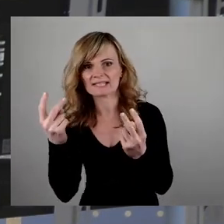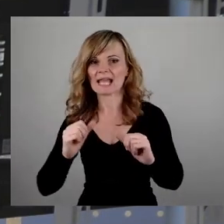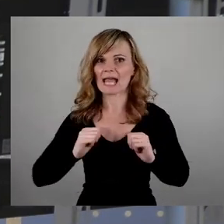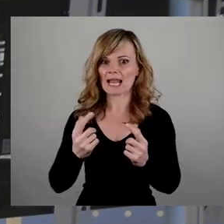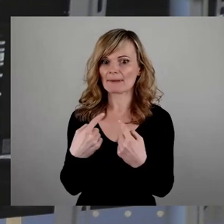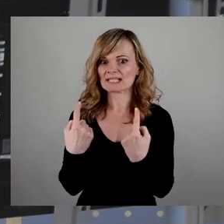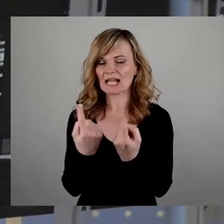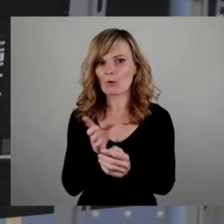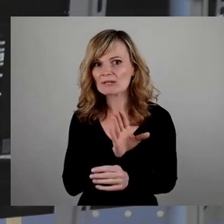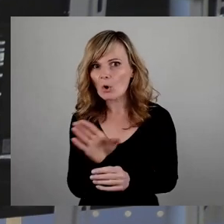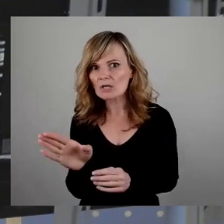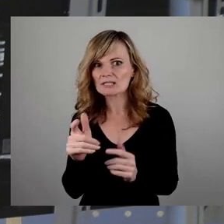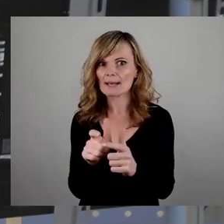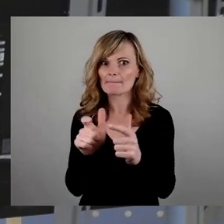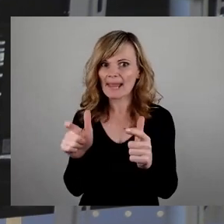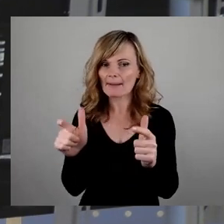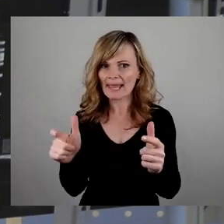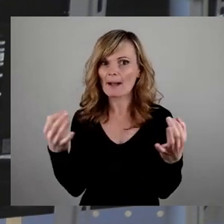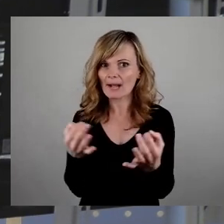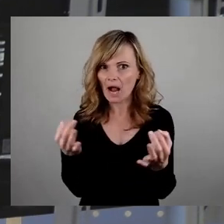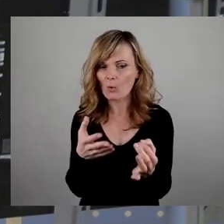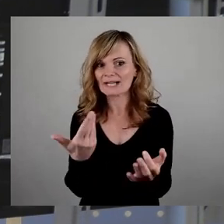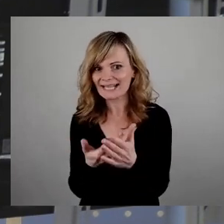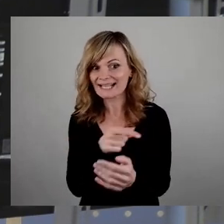erschließen zu müssen, geradezu begeisterten.